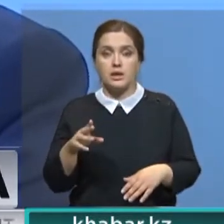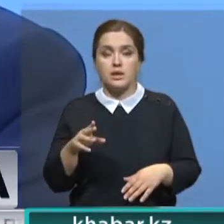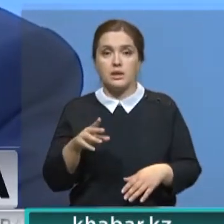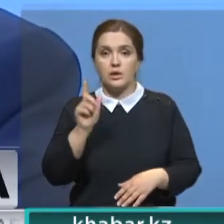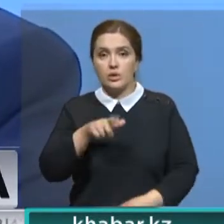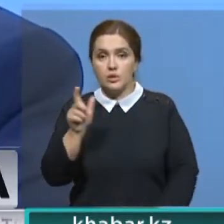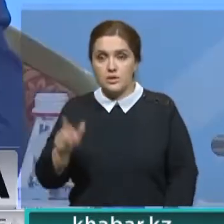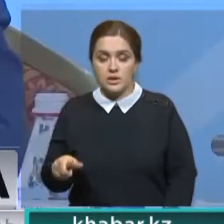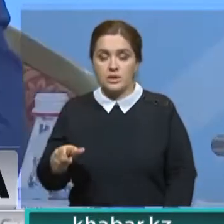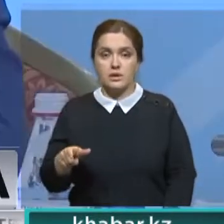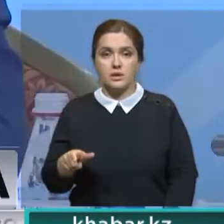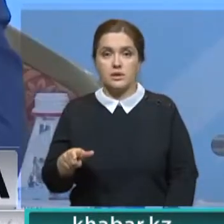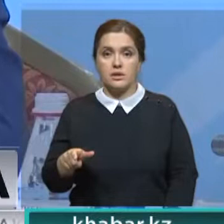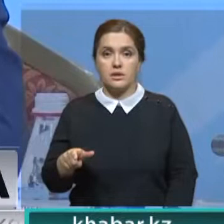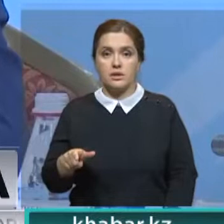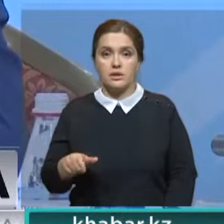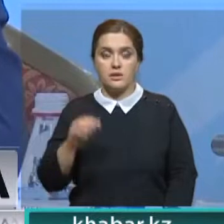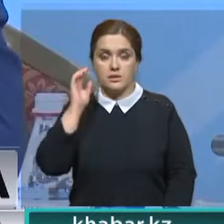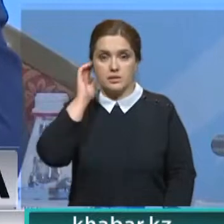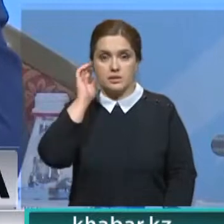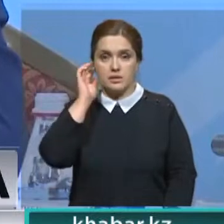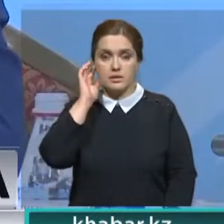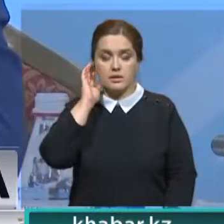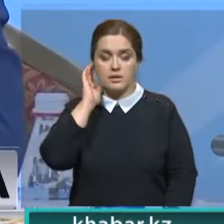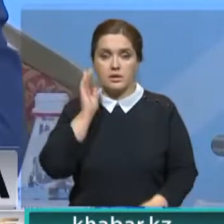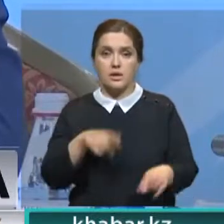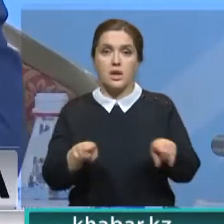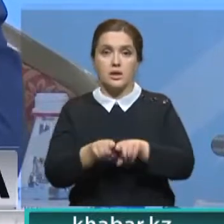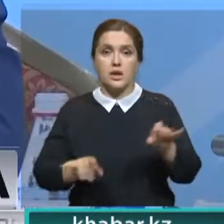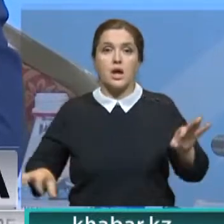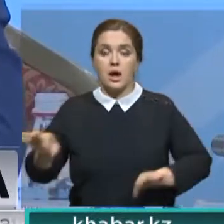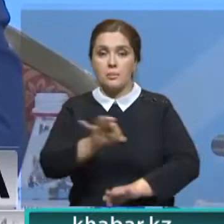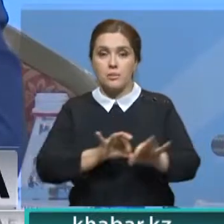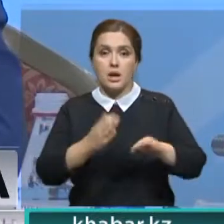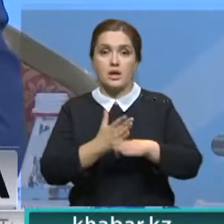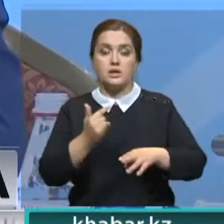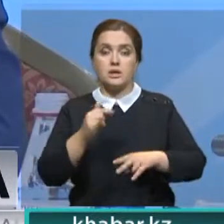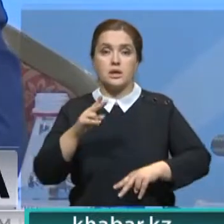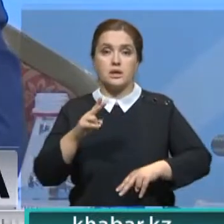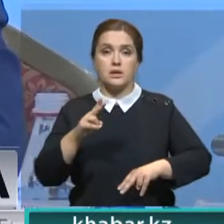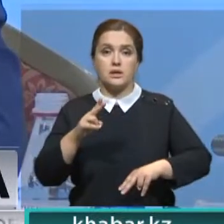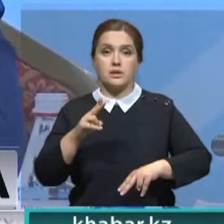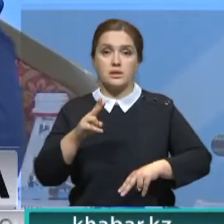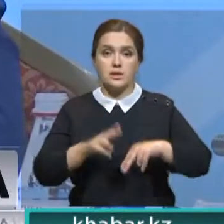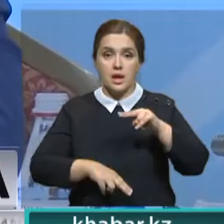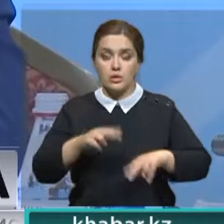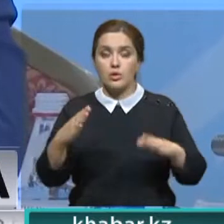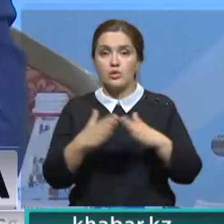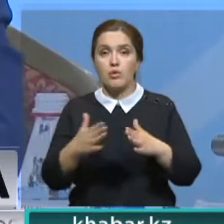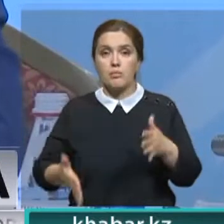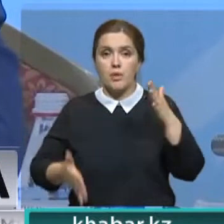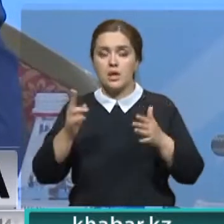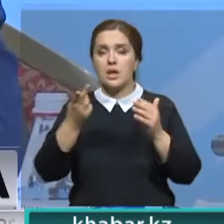предпринимателей. Мы реализуем такие проекты, как, например, строительство жилья для